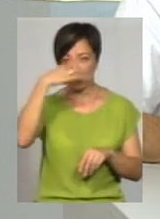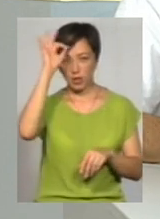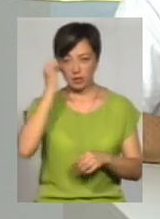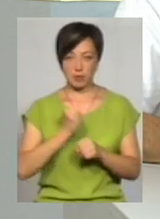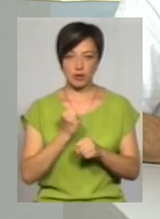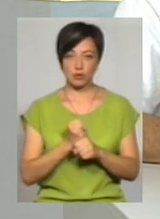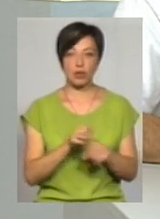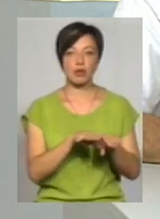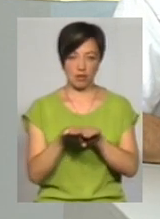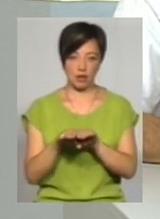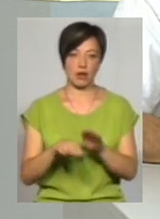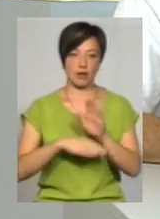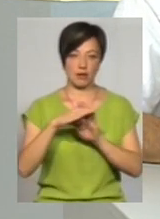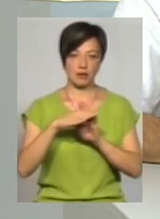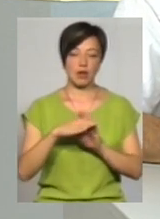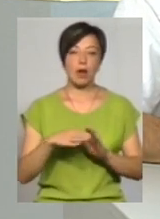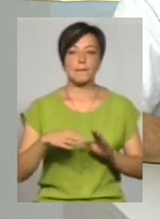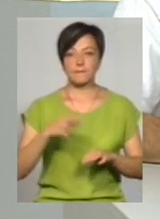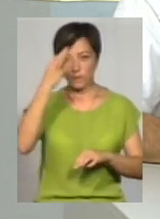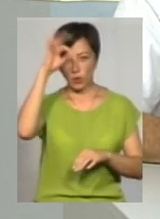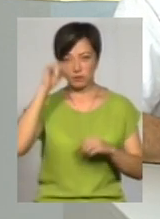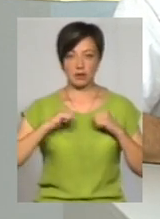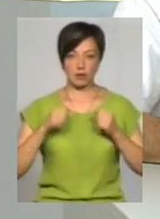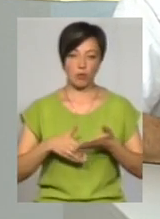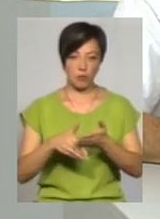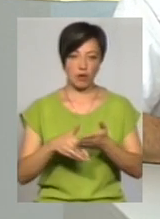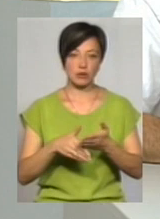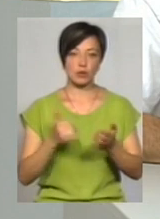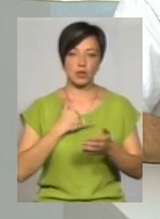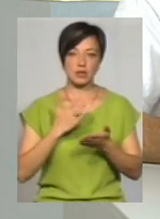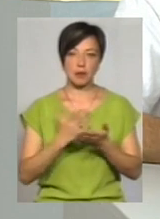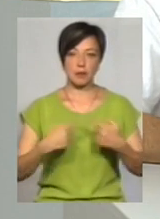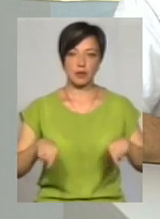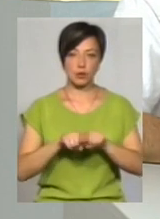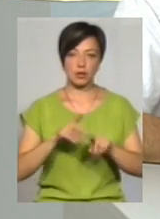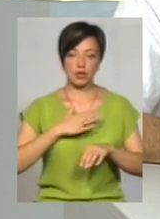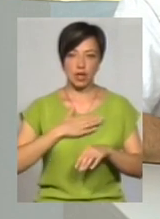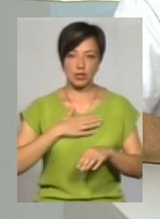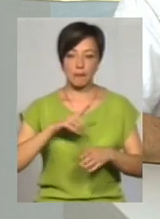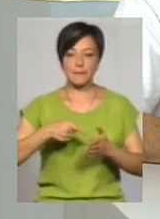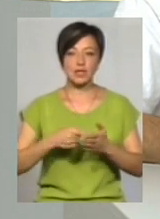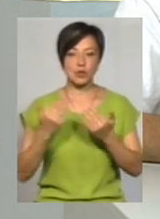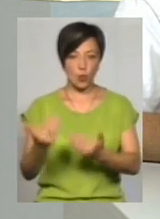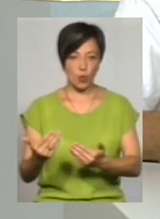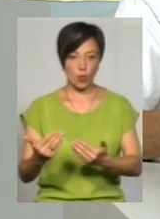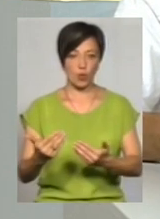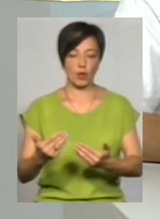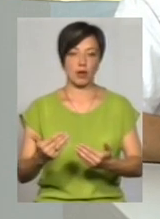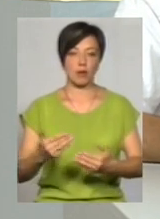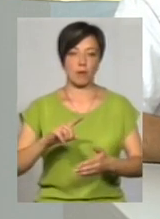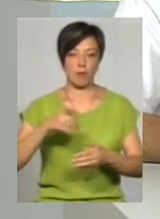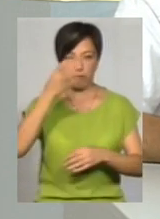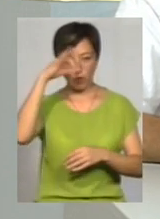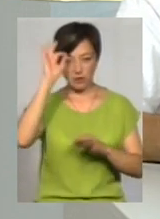зараз працює на рівні, ми поліції стараємося допомагати. Крім того, у нас є підрозділ нашої муніципальної поліції, який на невихипних